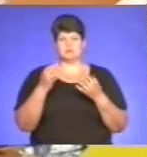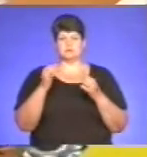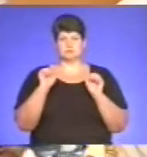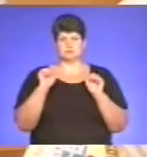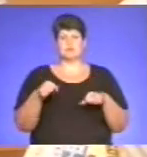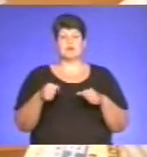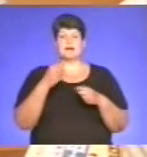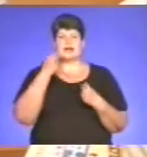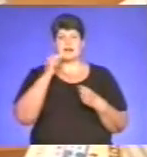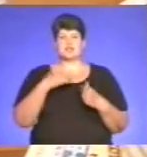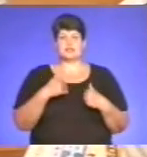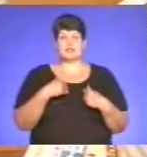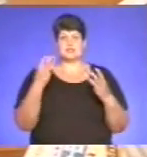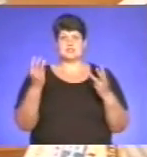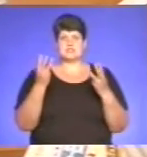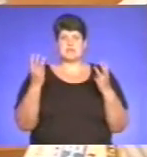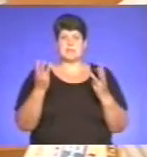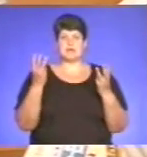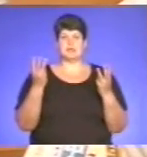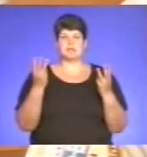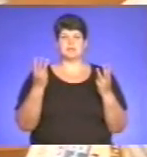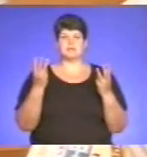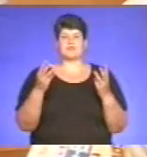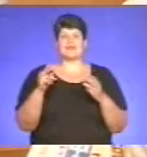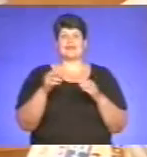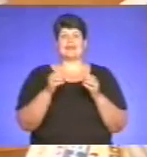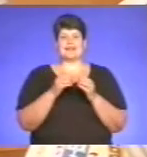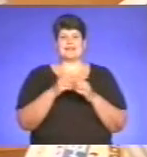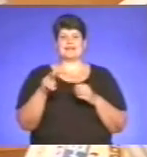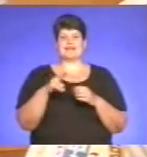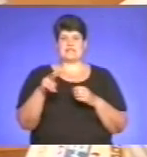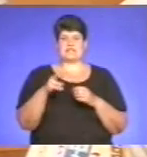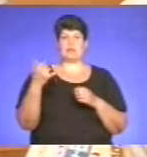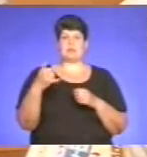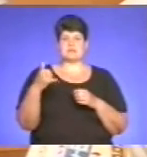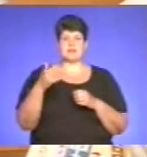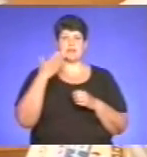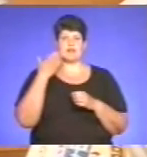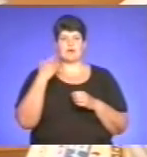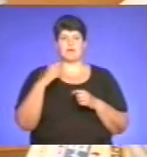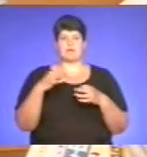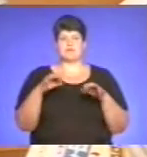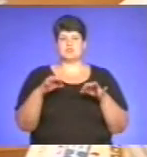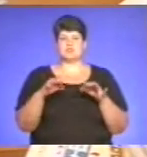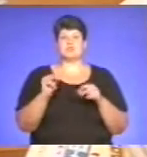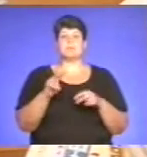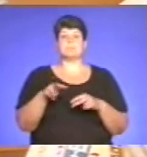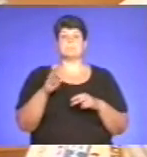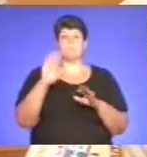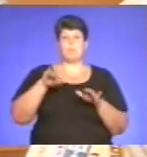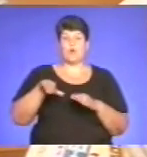краще нам спалити, напевно, 10 літрів бензина на тих легкових автомобілях, чим потім